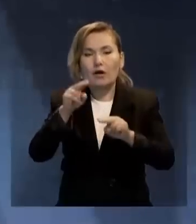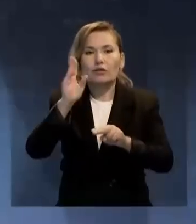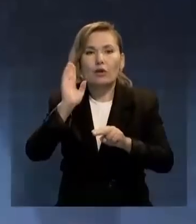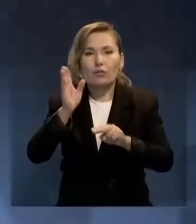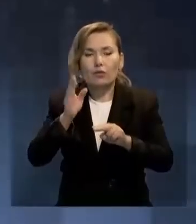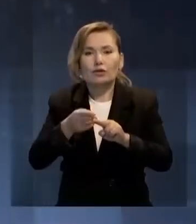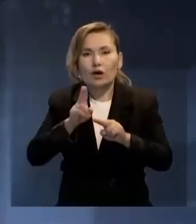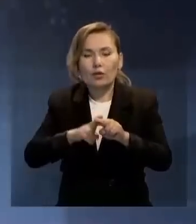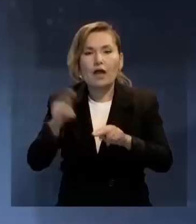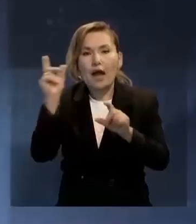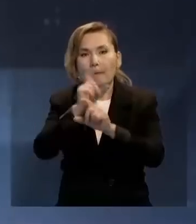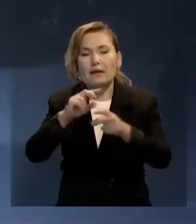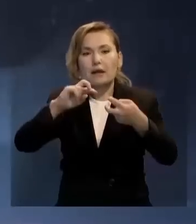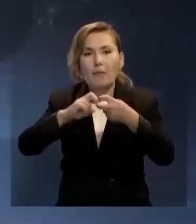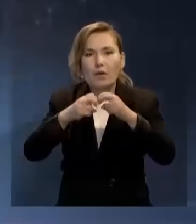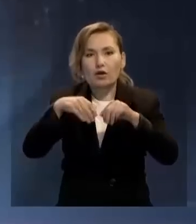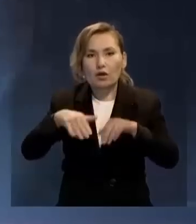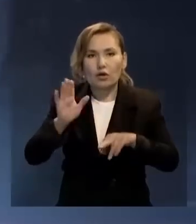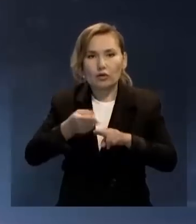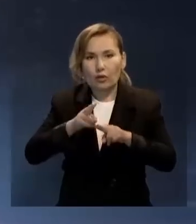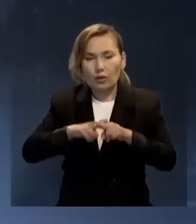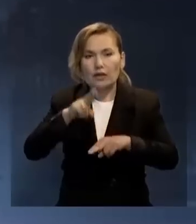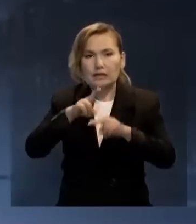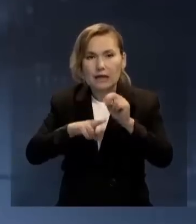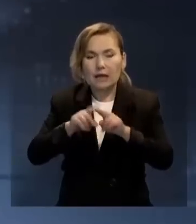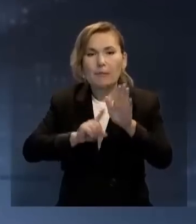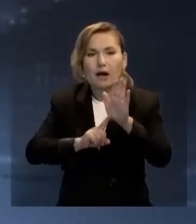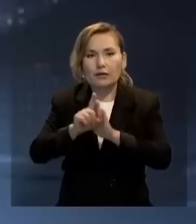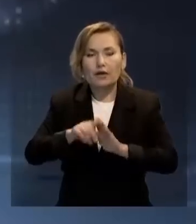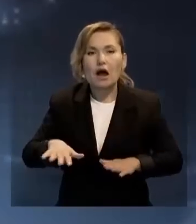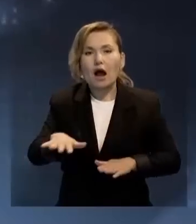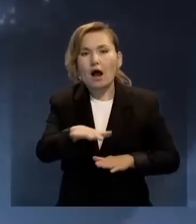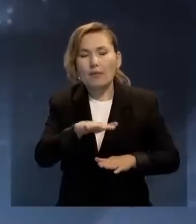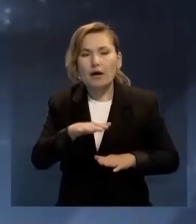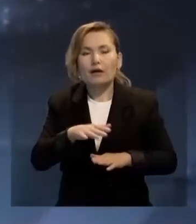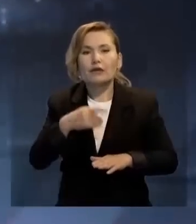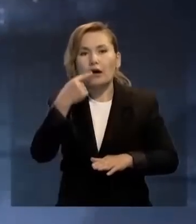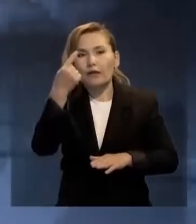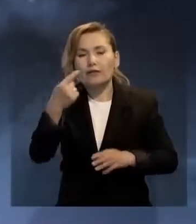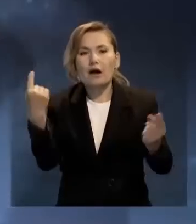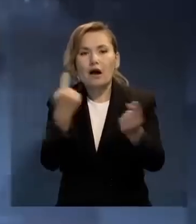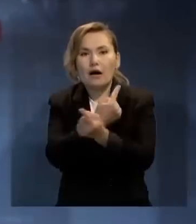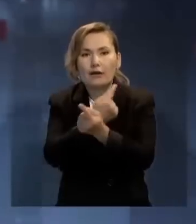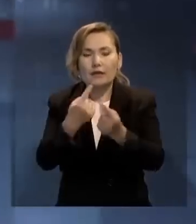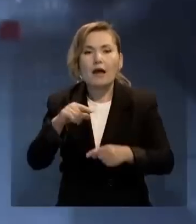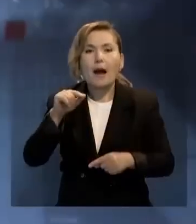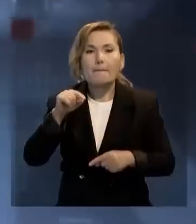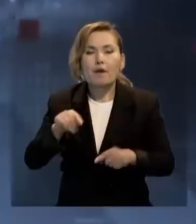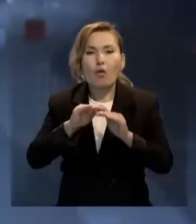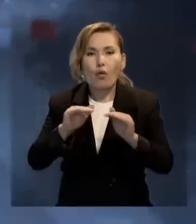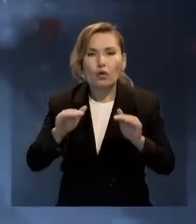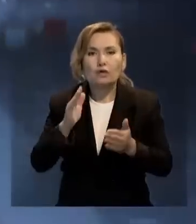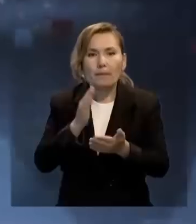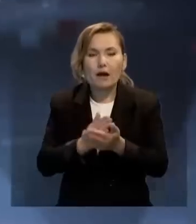ұқшам аудандардағы мектеп мәселесін шешу мақсатында салынып жатыр. Ауданда алысқа қатына білім алып жүрген мұңна анастам оқушы бар.